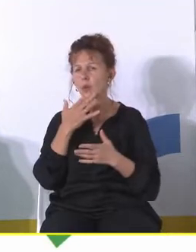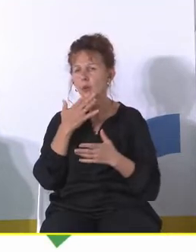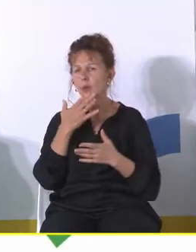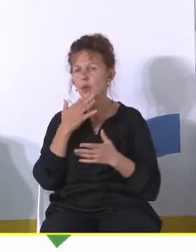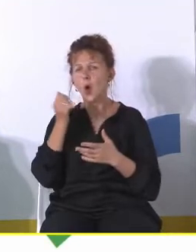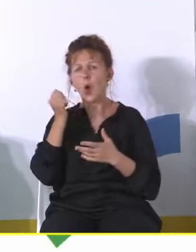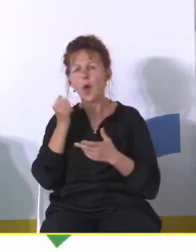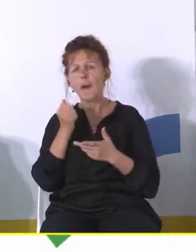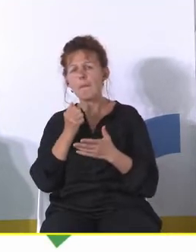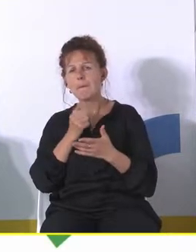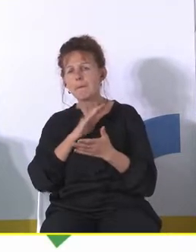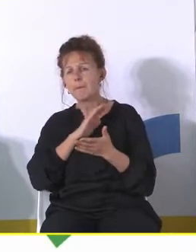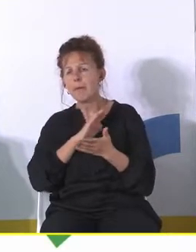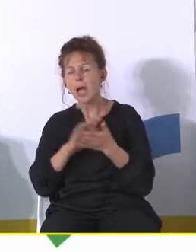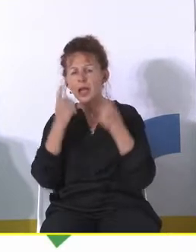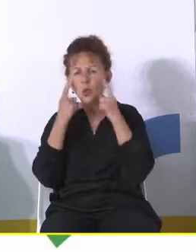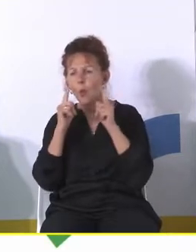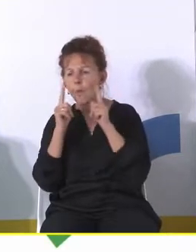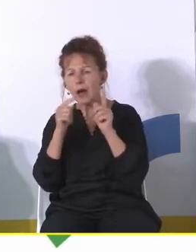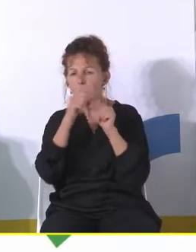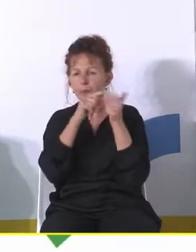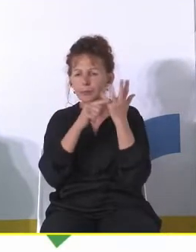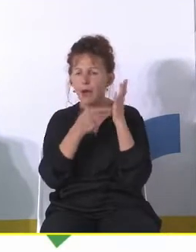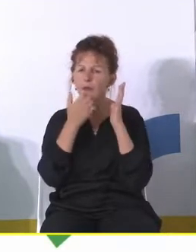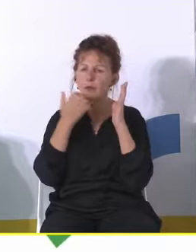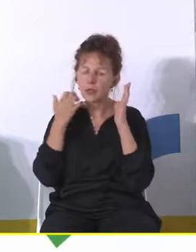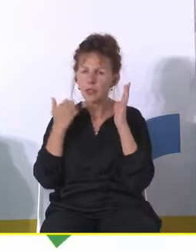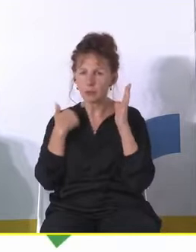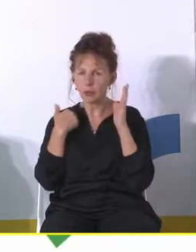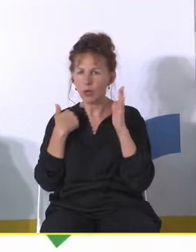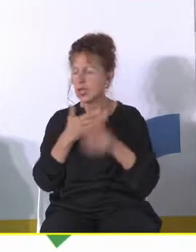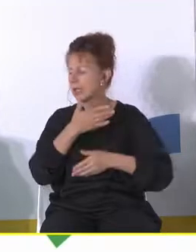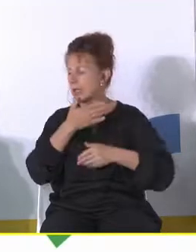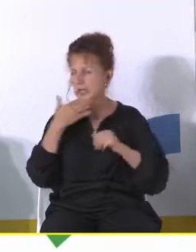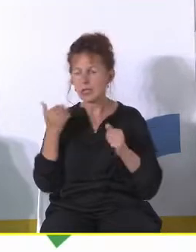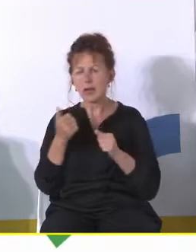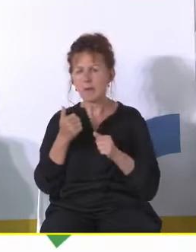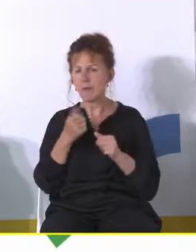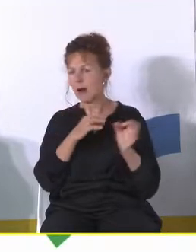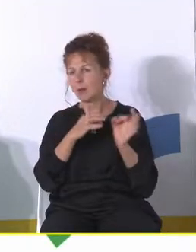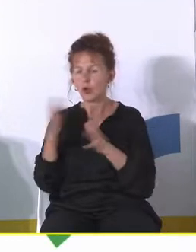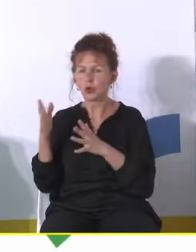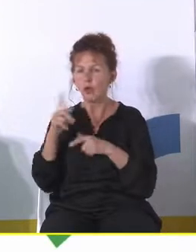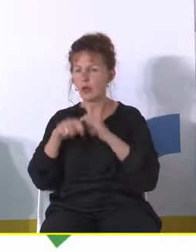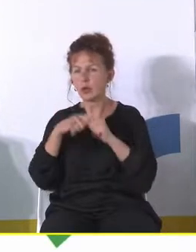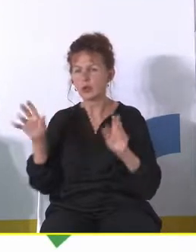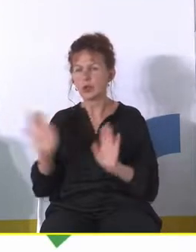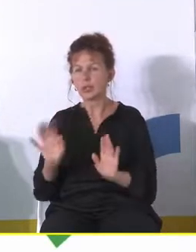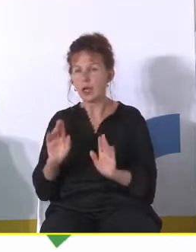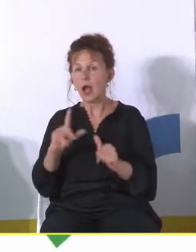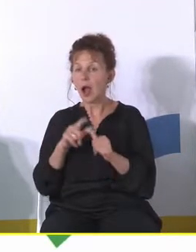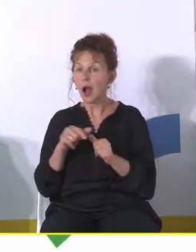owocnie bez wzięcia pod uwagę tych elementów ja oczywiście nie mam żadnych tutaj gotowych recept czy rozwiązań mam tylko